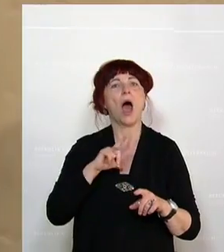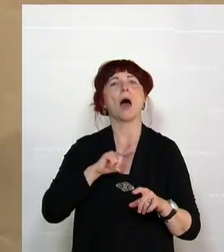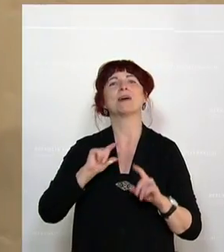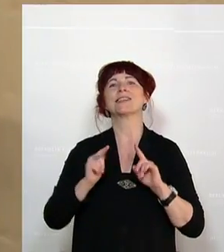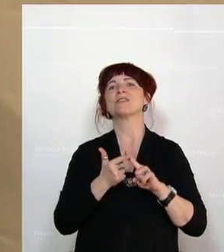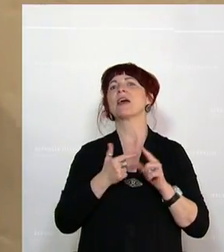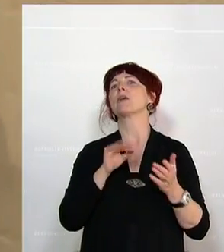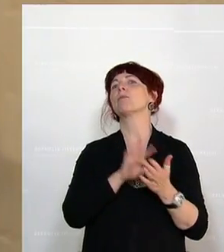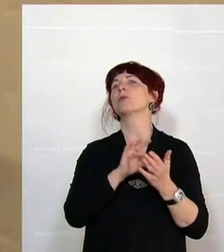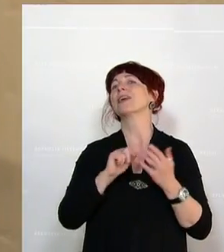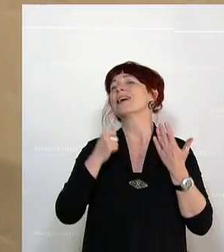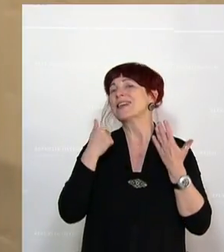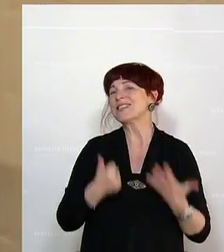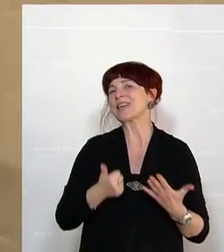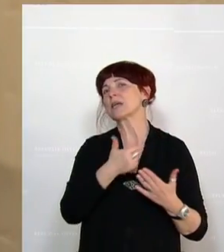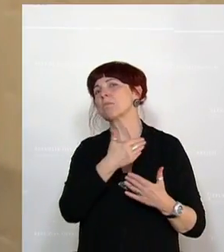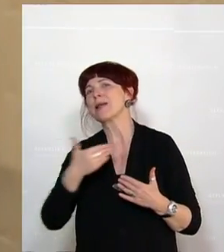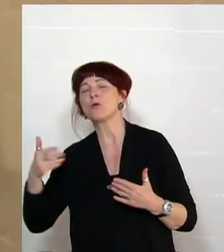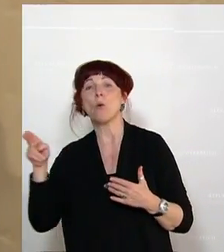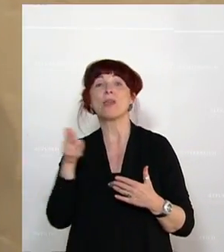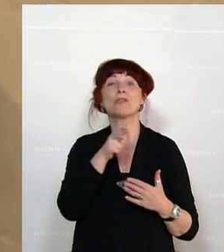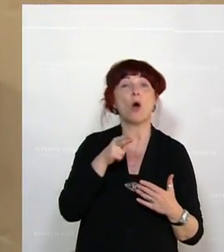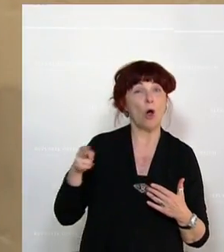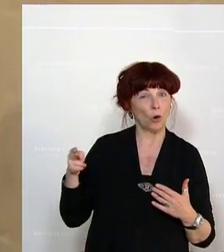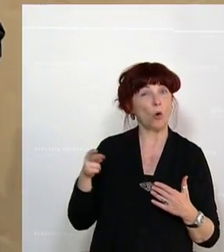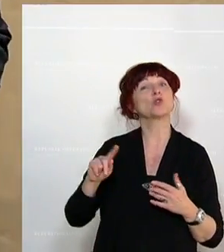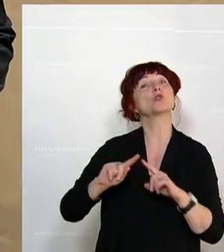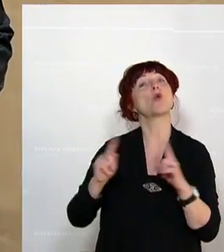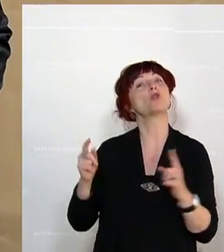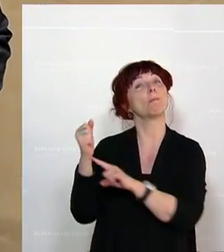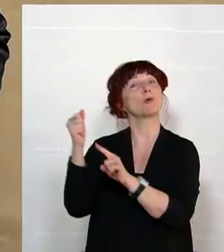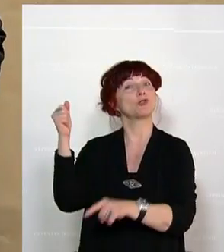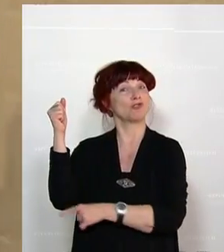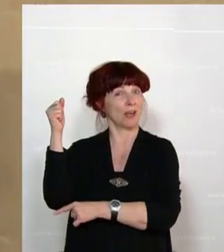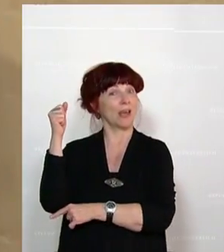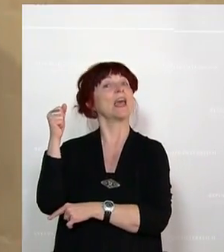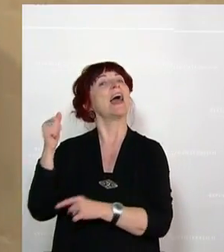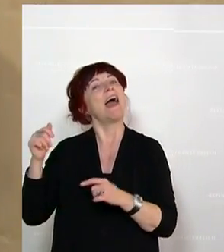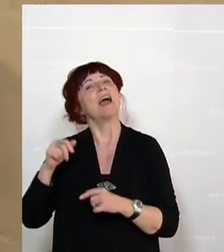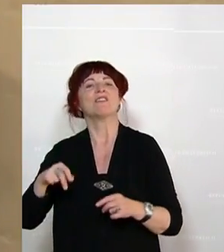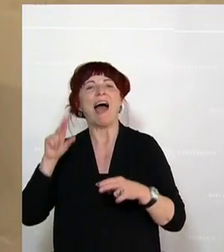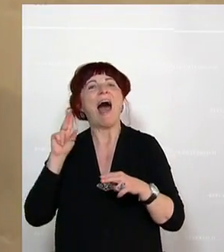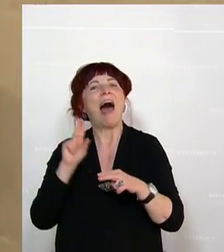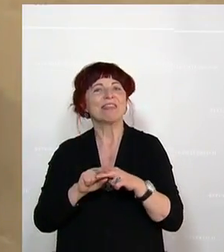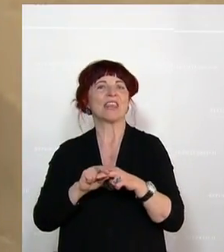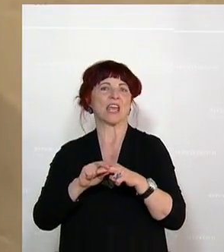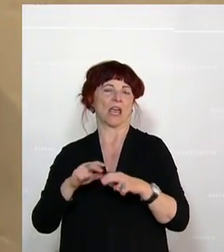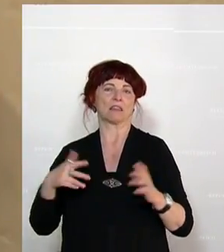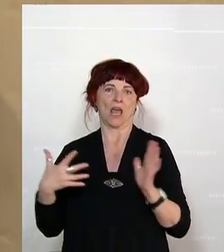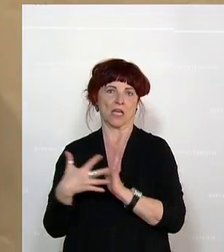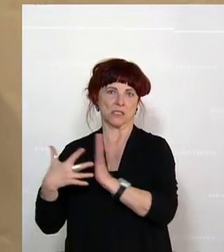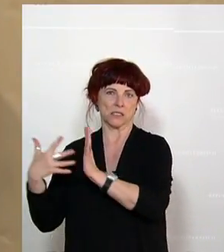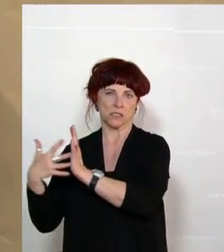Millionen Euro für den Ankauf von zusätzlichen Antigentests für die Bundesministerin Köstinger, aus unserer Sicht